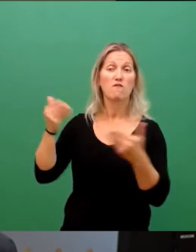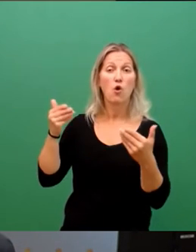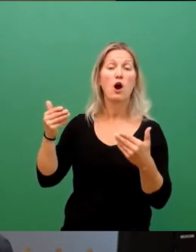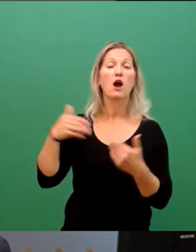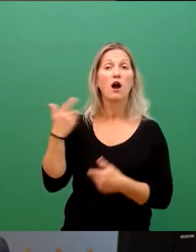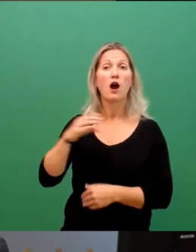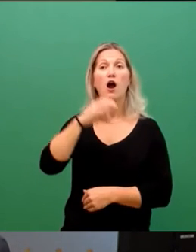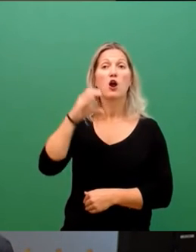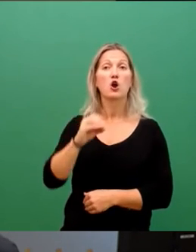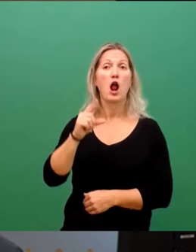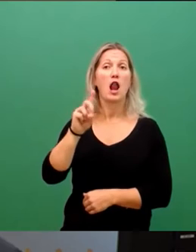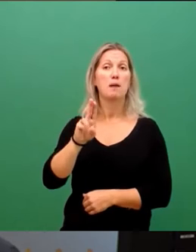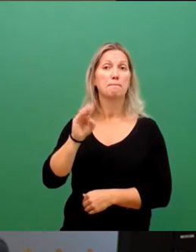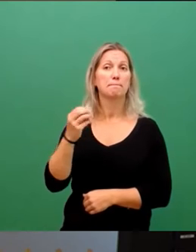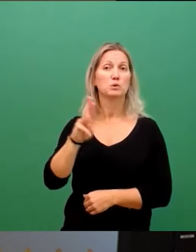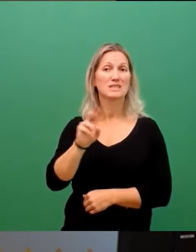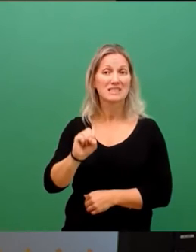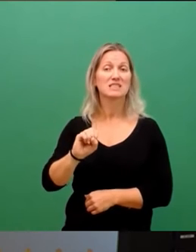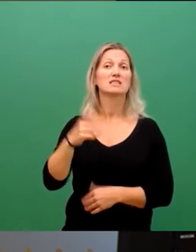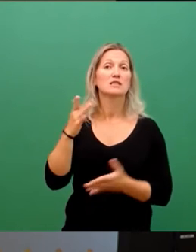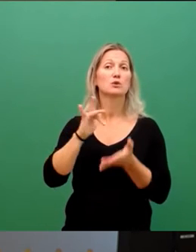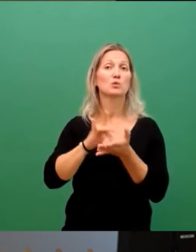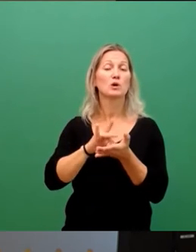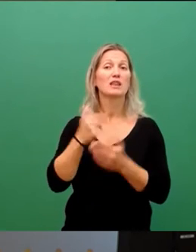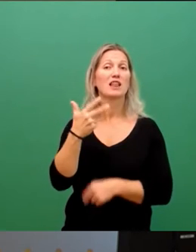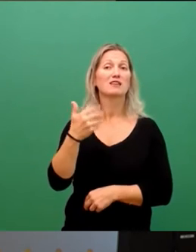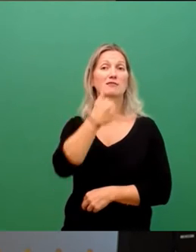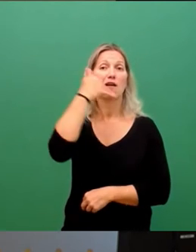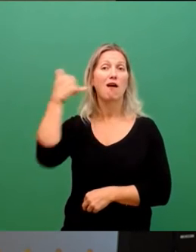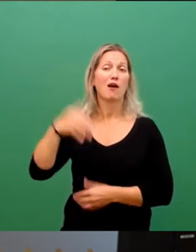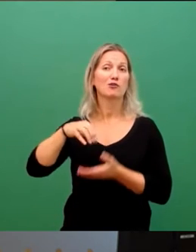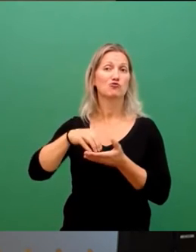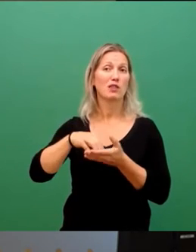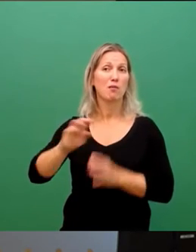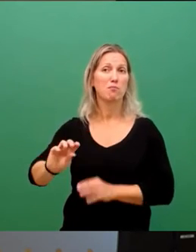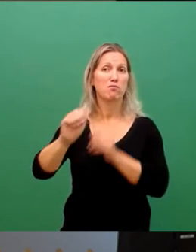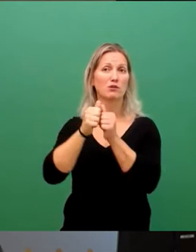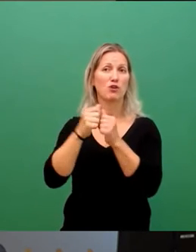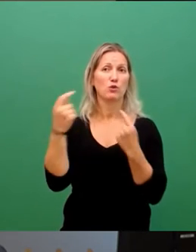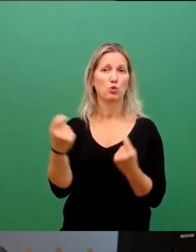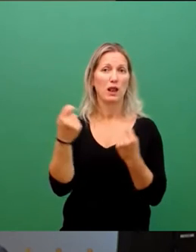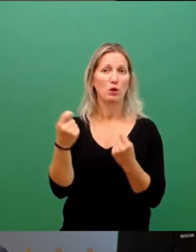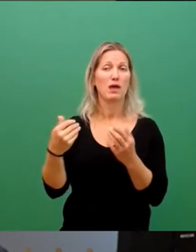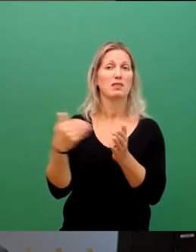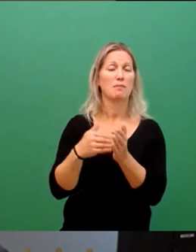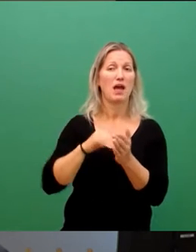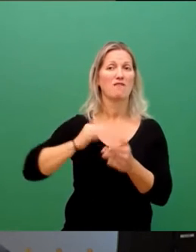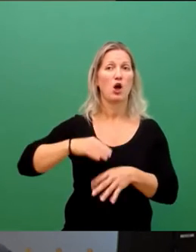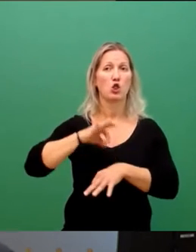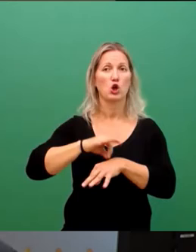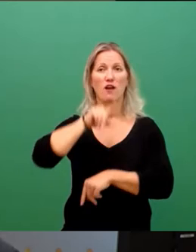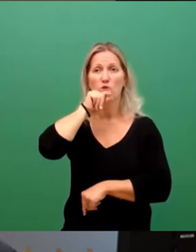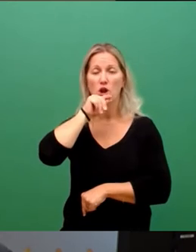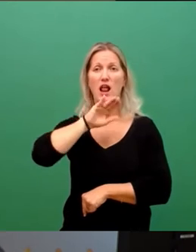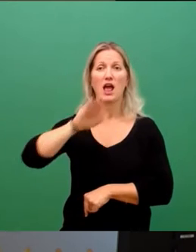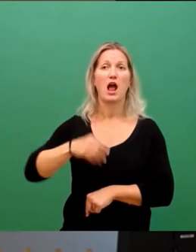gewesen, in unserer Partnerstadt, anlässlich 30-jährigen Städtepartnerschaftsjubiläum mit reisend Frau Dr. Vogel und Herr Blödner